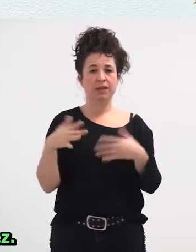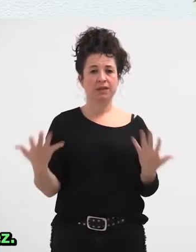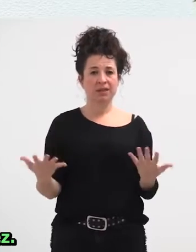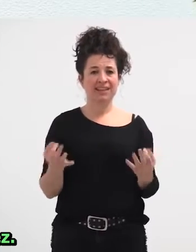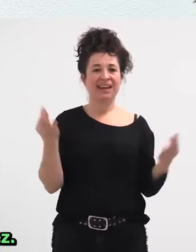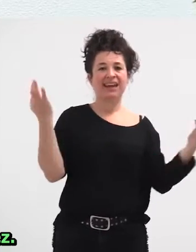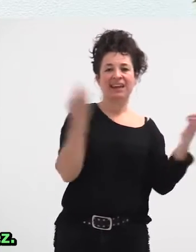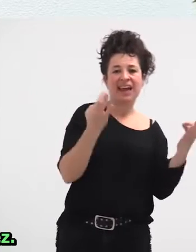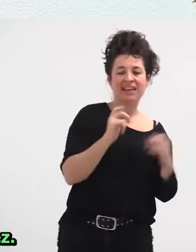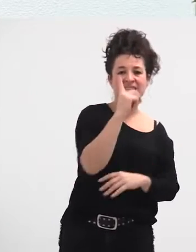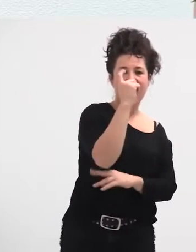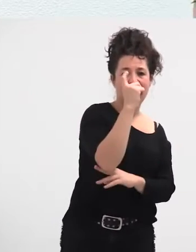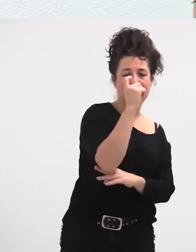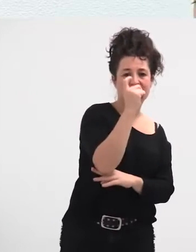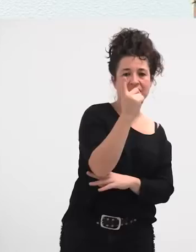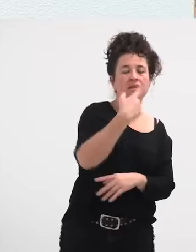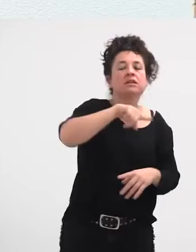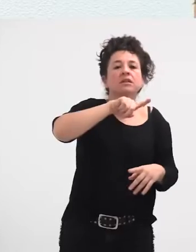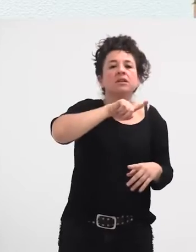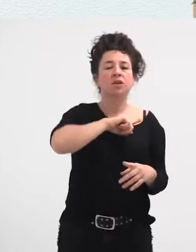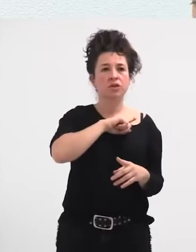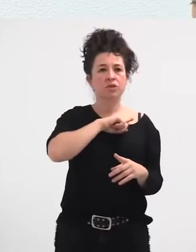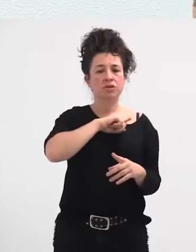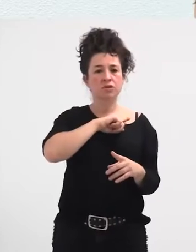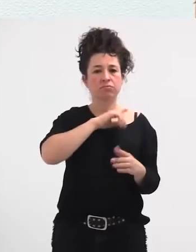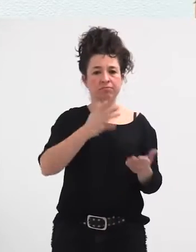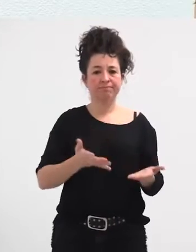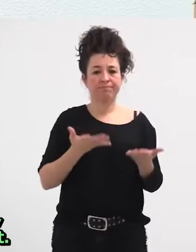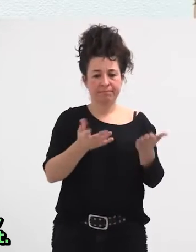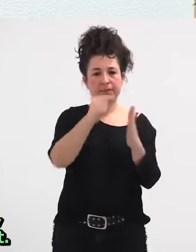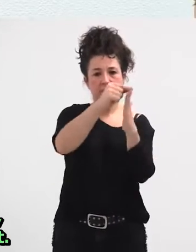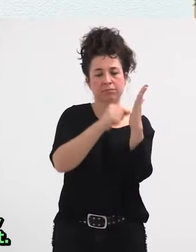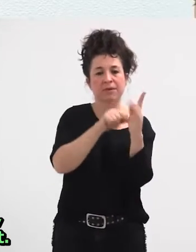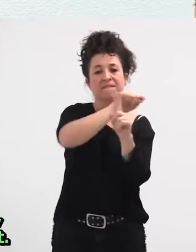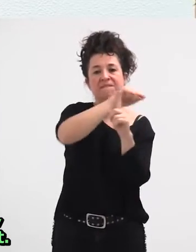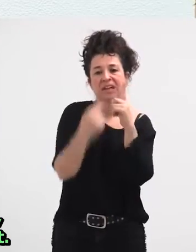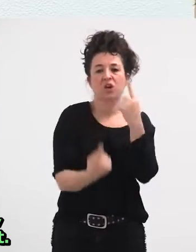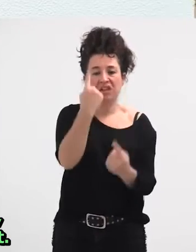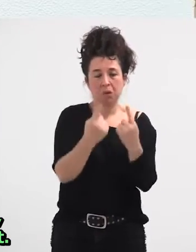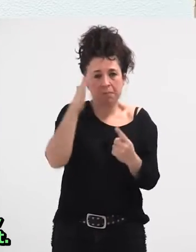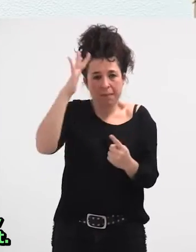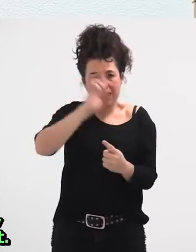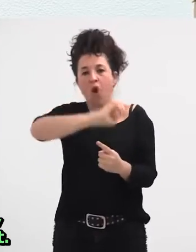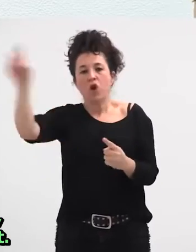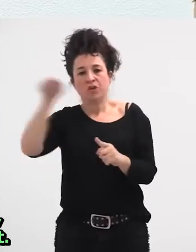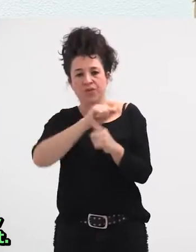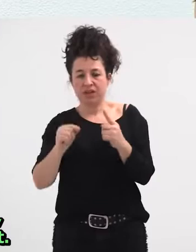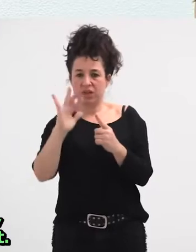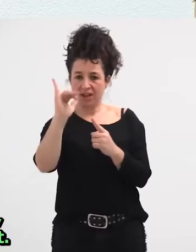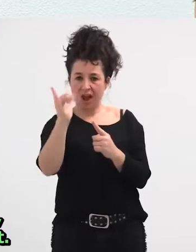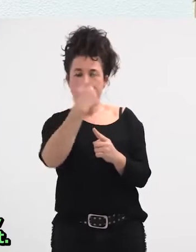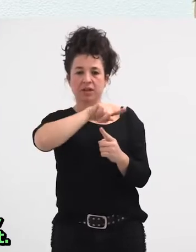alardea, gaptazka gure ustez, guk aldagai batzu jarritugu maian gainea, segure eski beste batzuk egongo dira, eh? baina, eginda gugalako